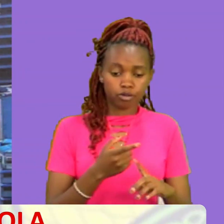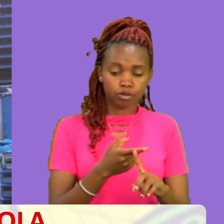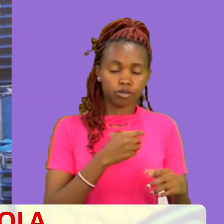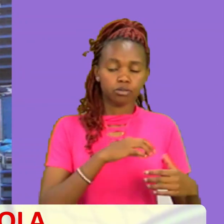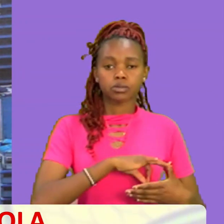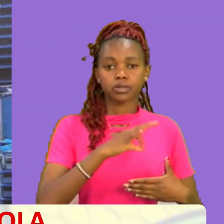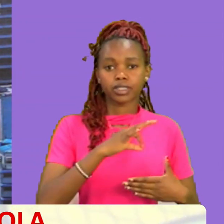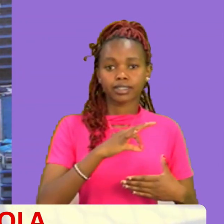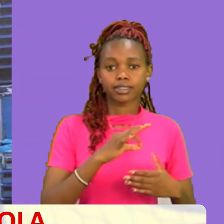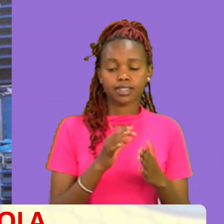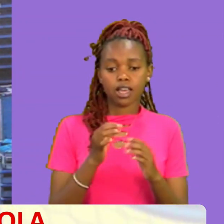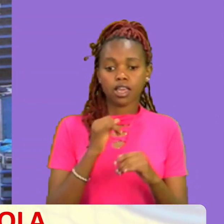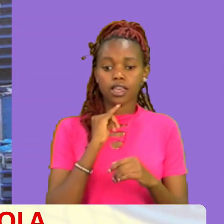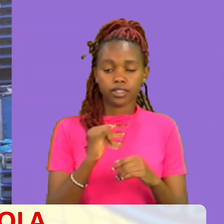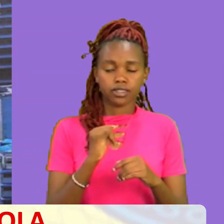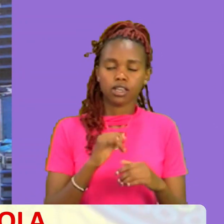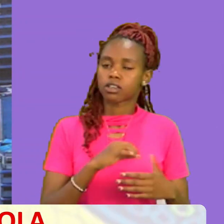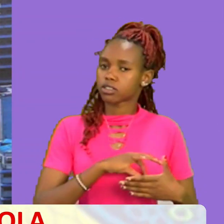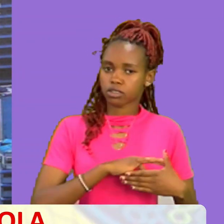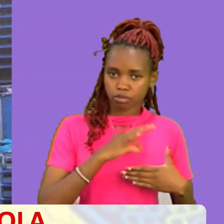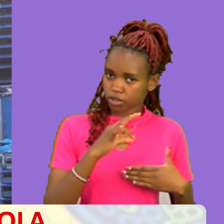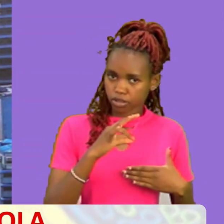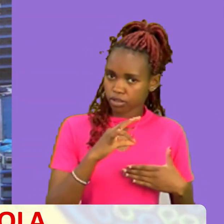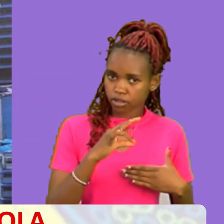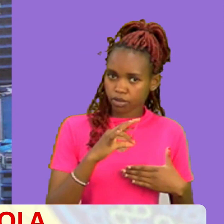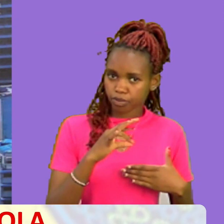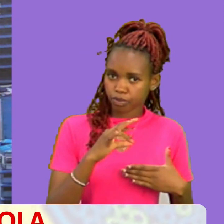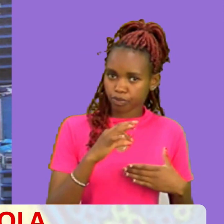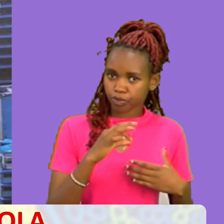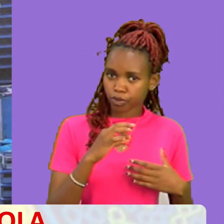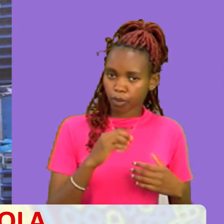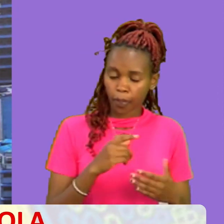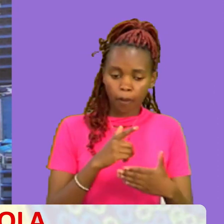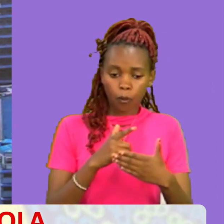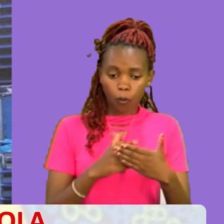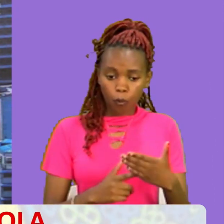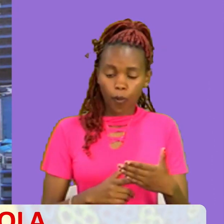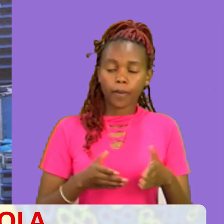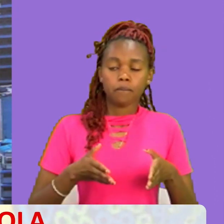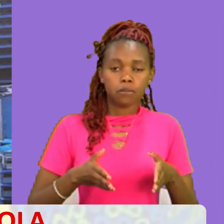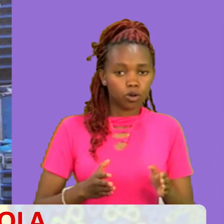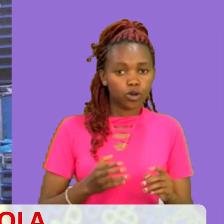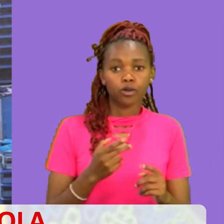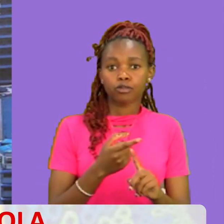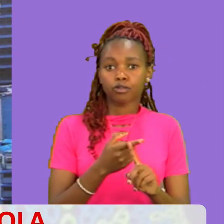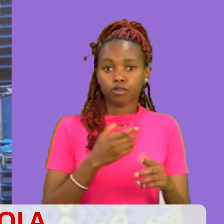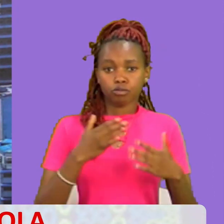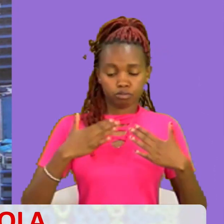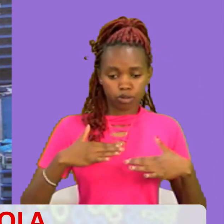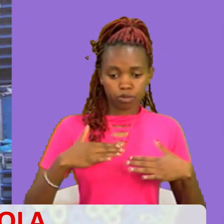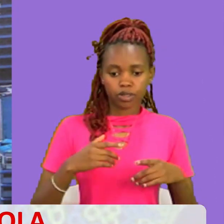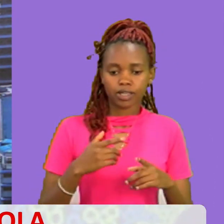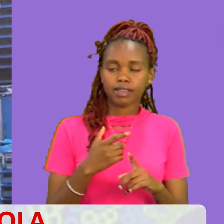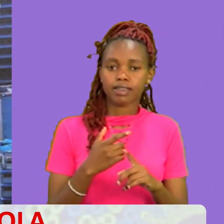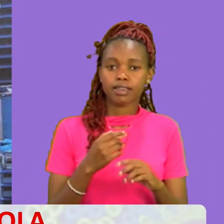ambacho kimezaliwa ndani ya mwili ni mwili Na kile ambacho kimezaliwa ndani ya roo ni roo